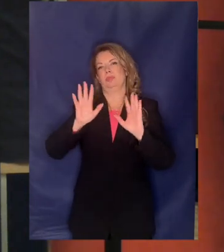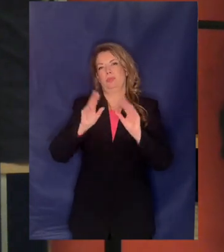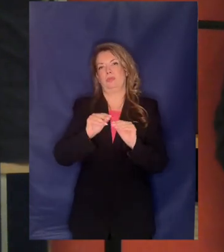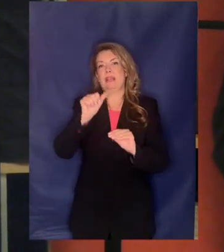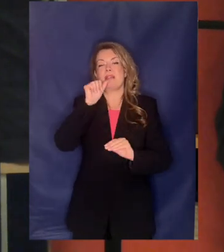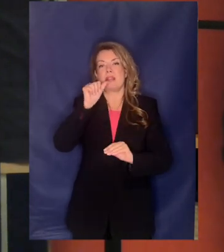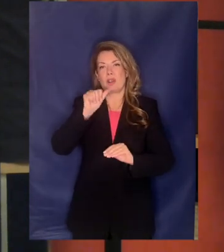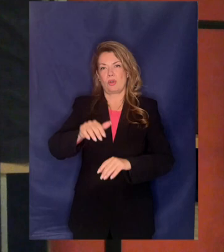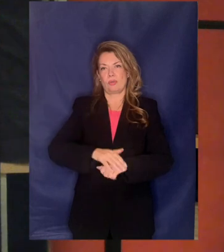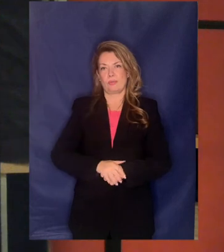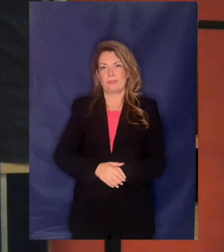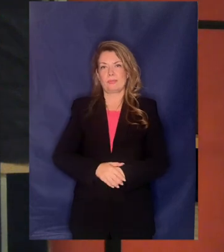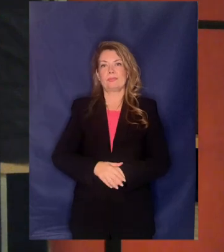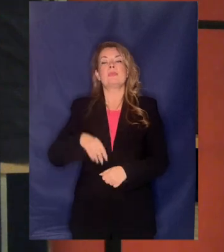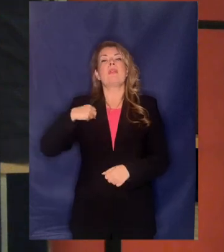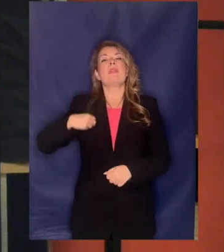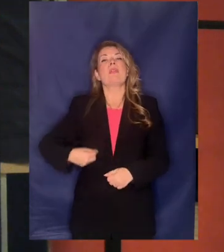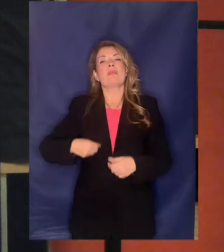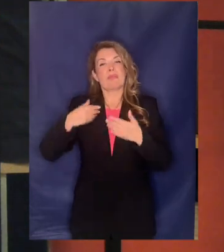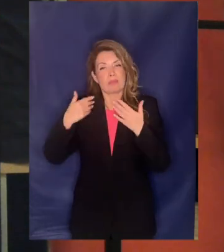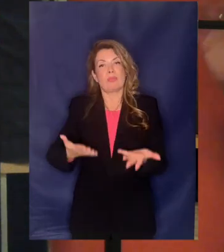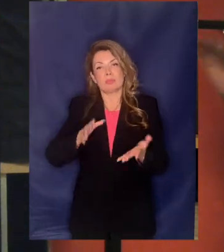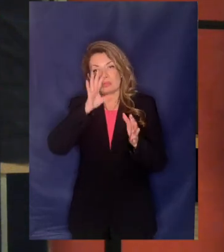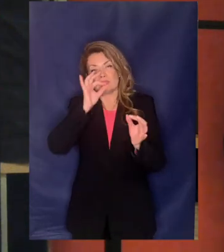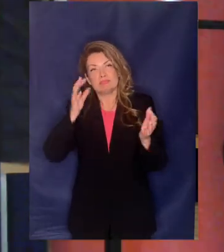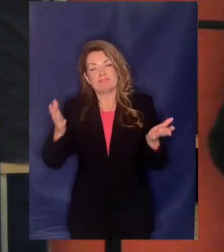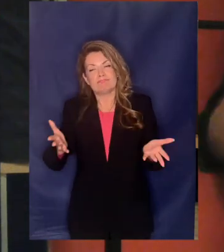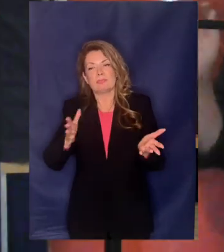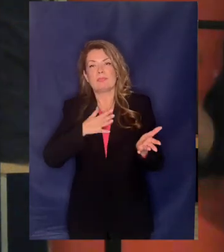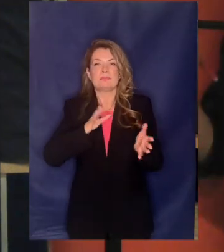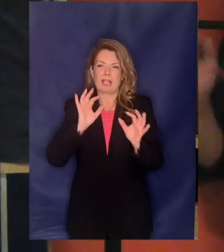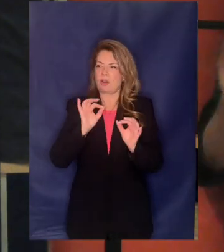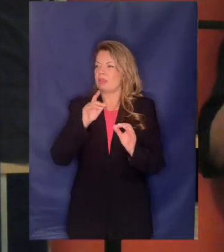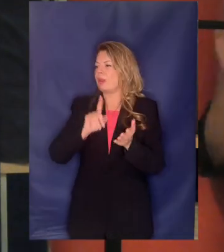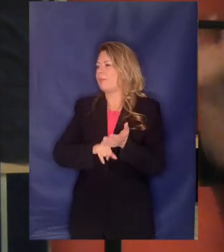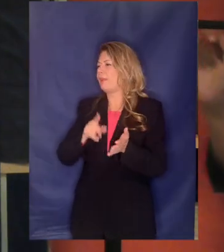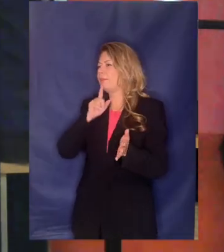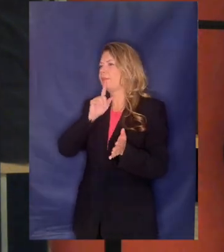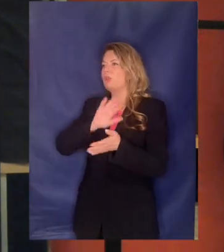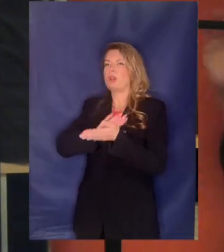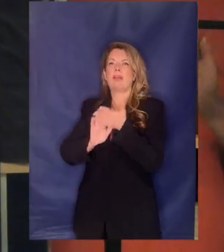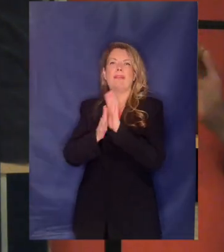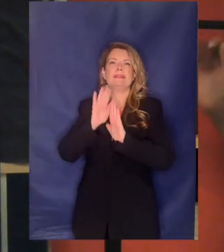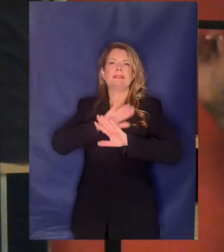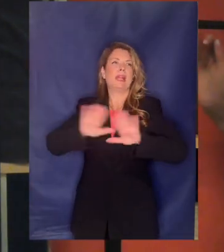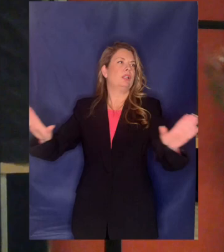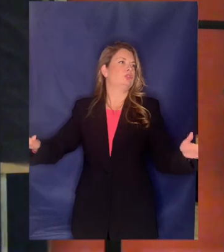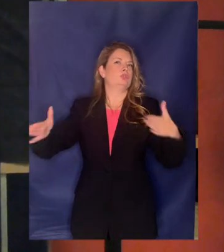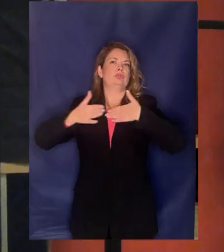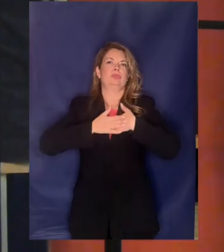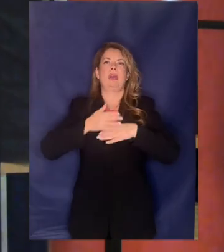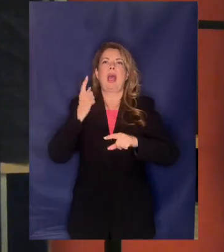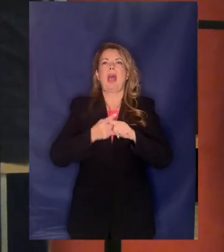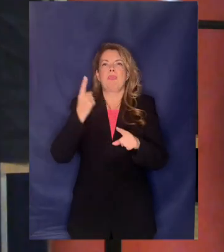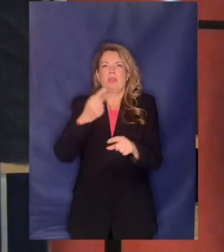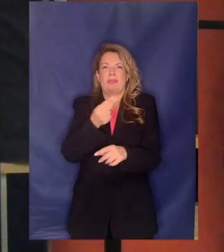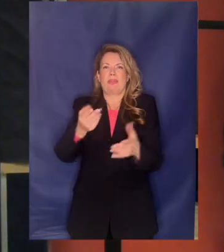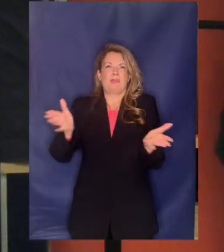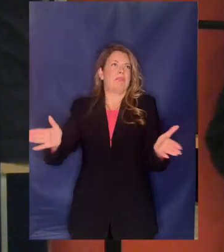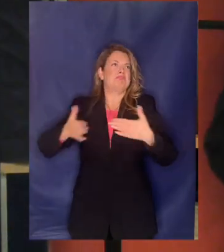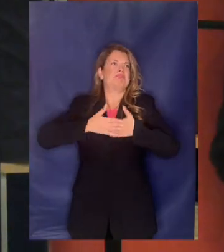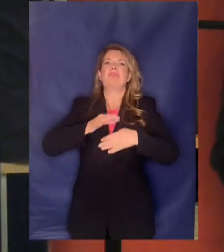Βέβαια κανονικά κύριοι και κύριοι φίλες και φίλοι εγώ εδώ θα έπρεπε να κλείσω την εκδήλωση να το σφυρίξω και να το λήξουμε διότι